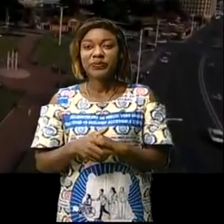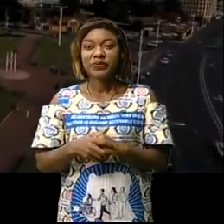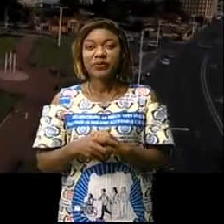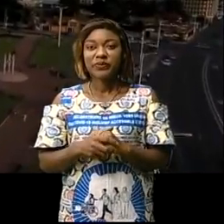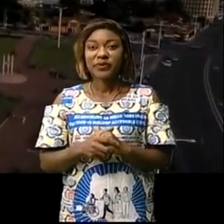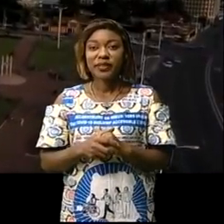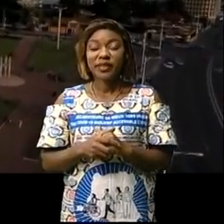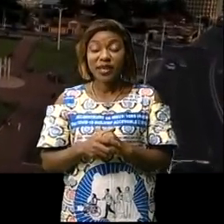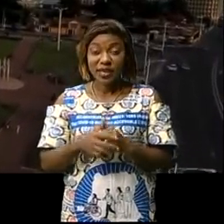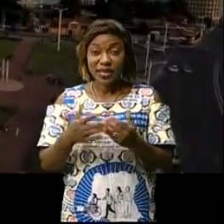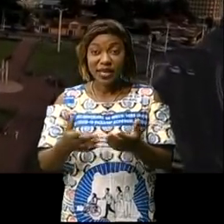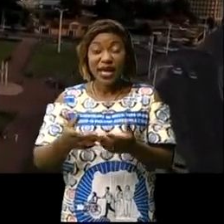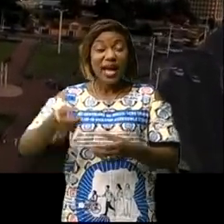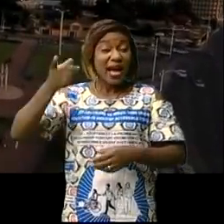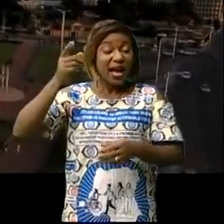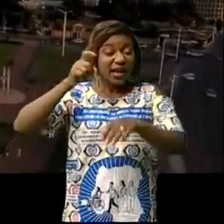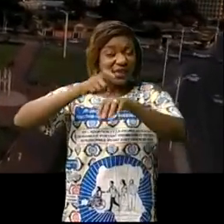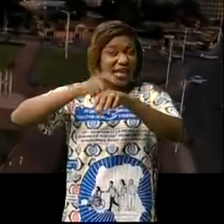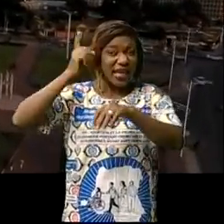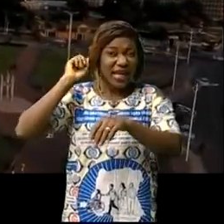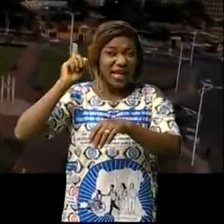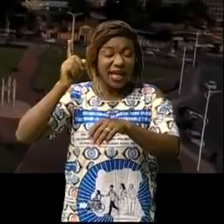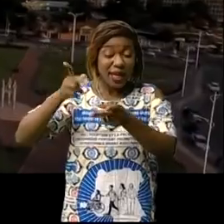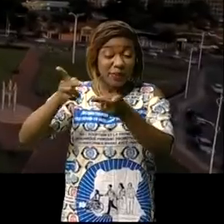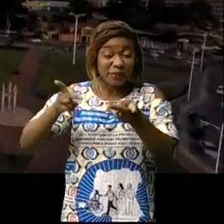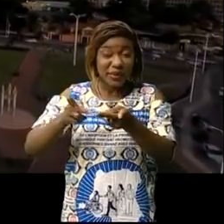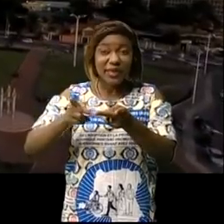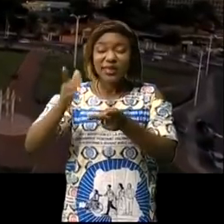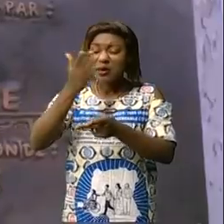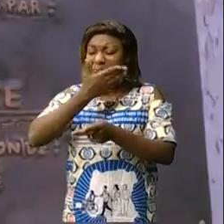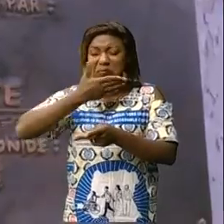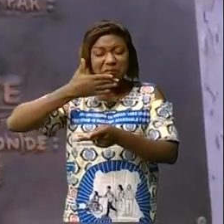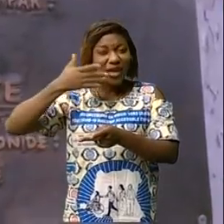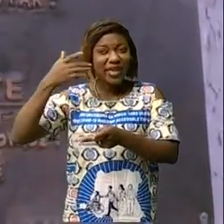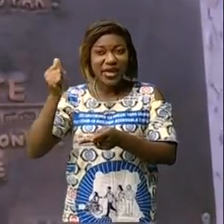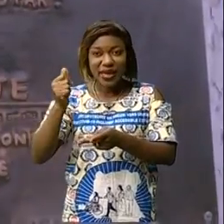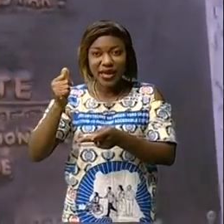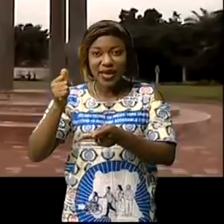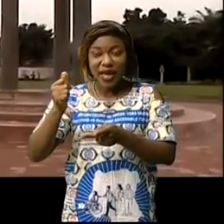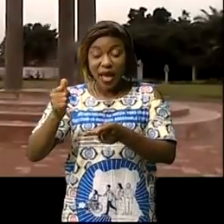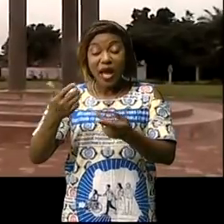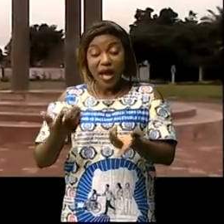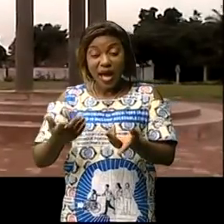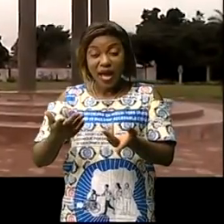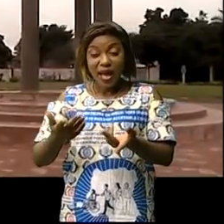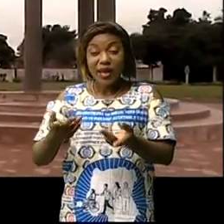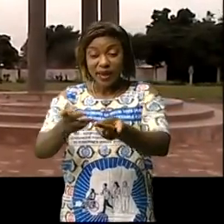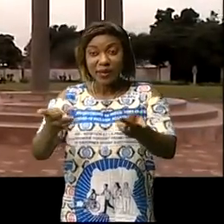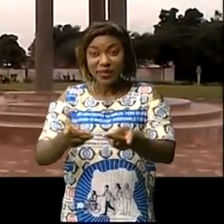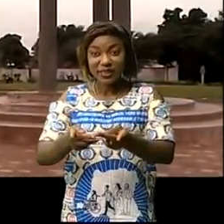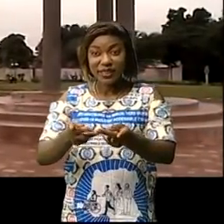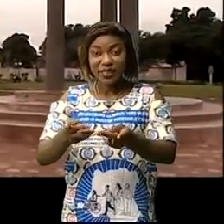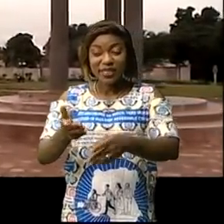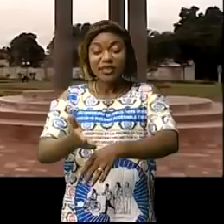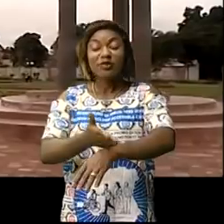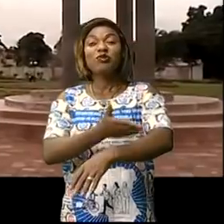C'était à une époque donnée l'une des places de prestige de la ville province Kinshasa la place des évolués était aménagée non seulement